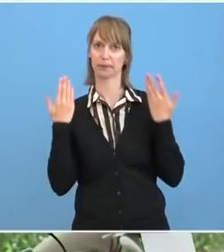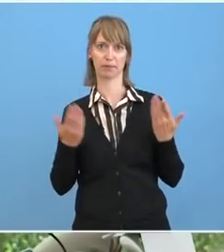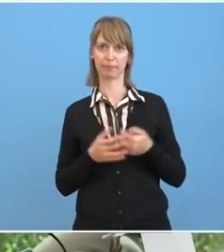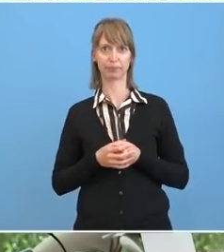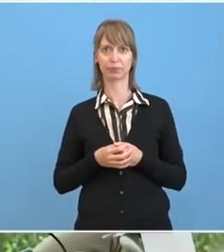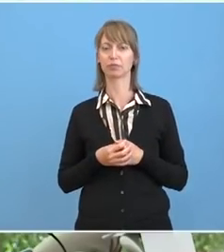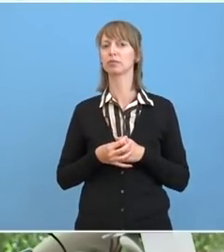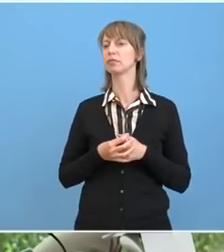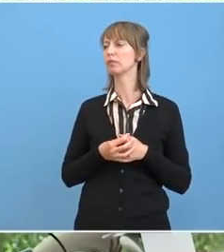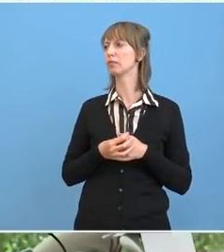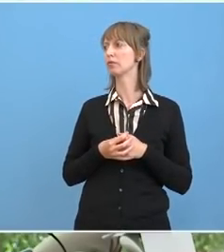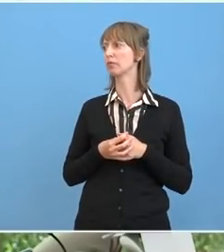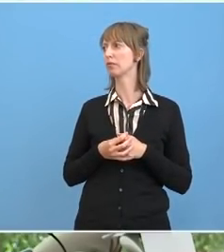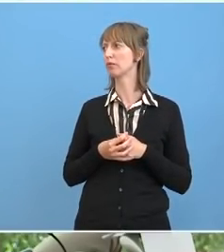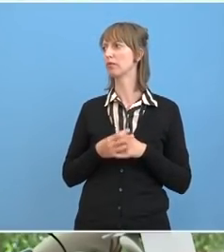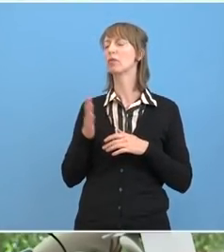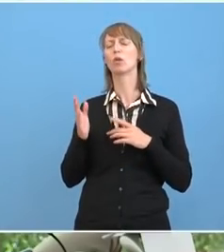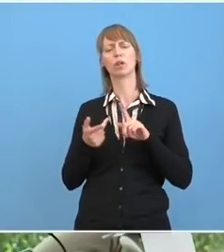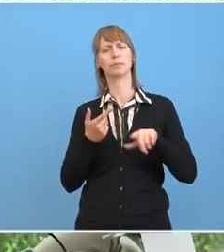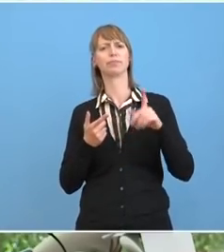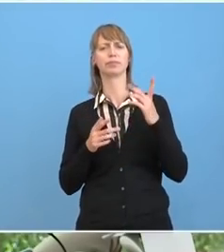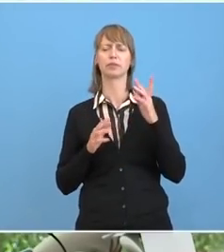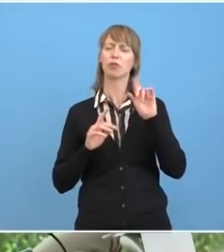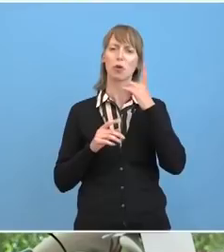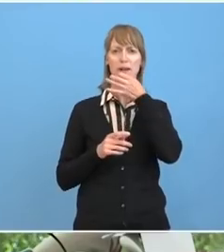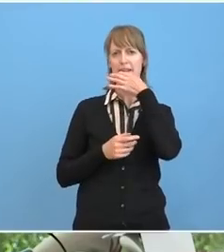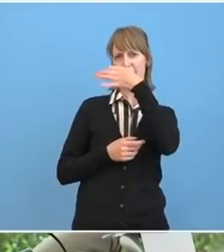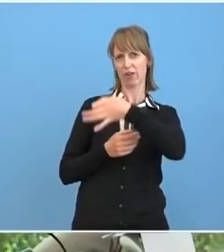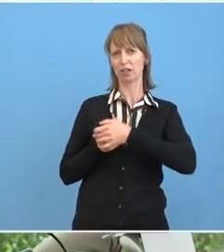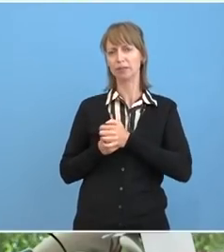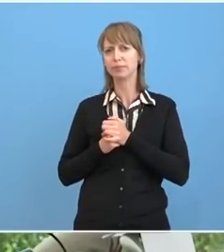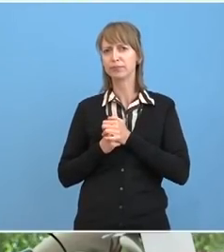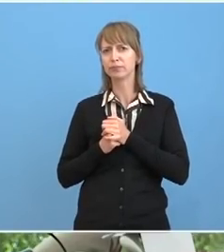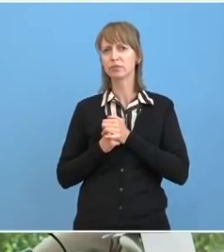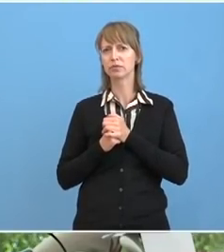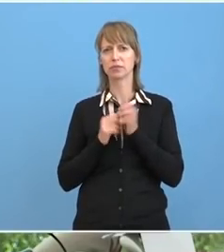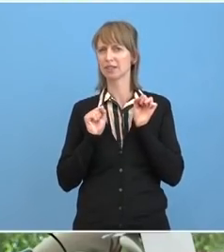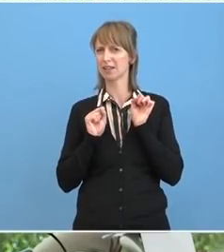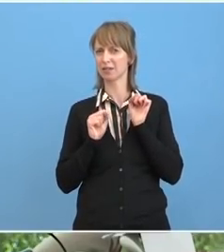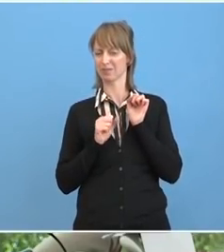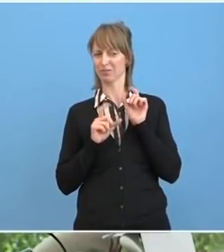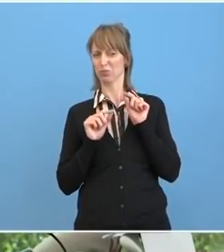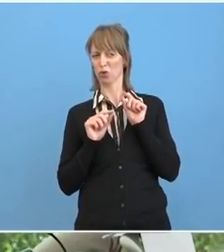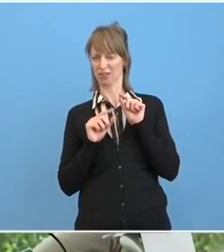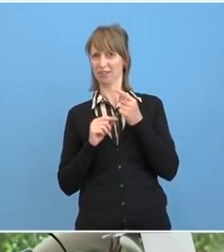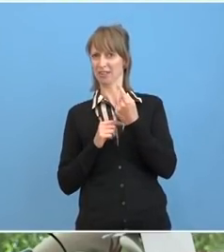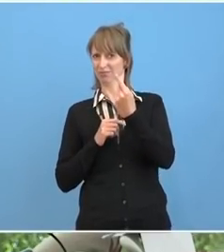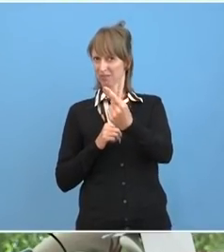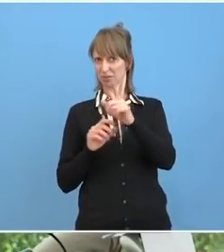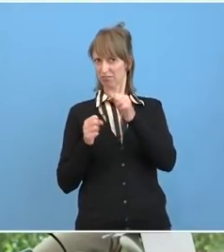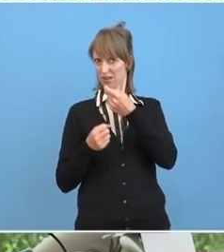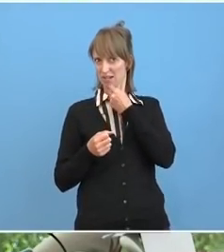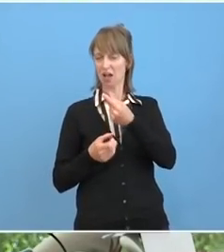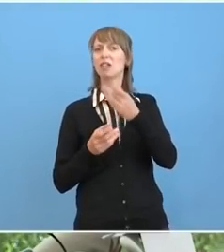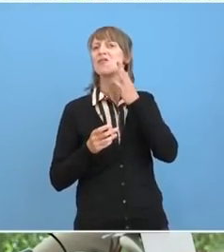Das heißt, Sie können uns auch nicht sagen, wann man da mit einem